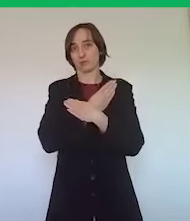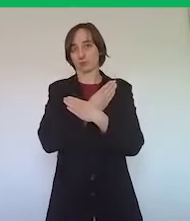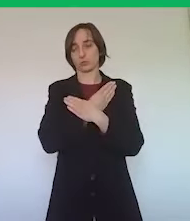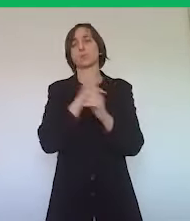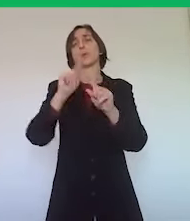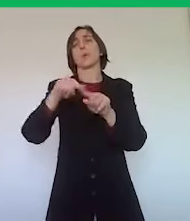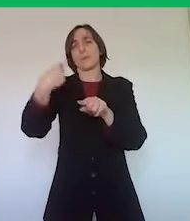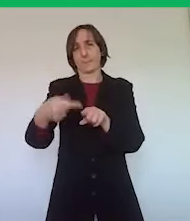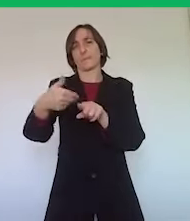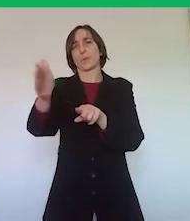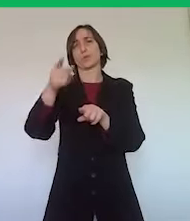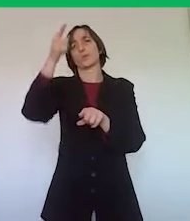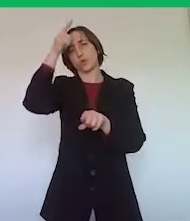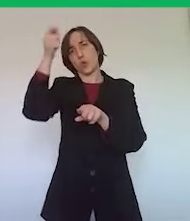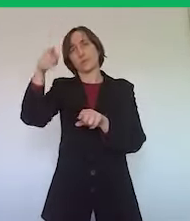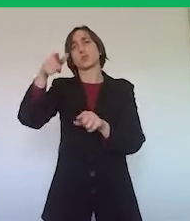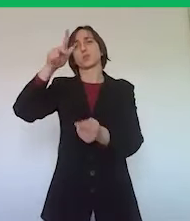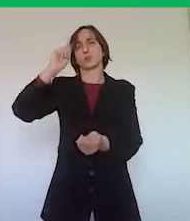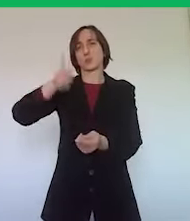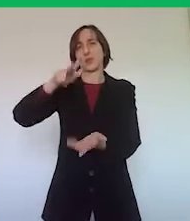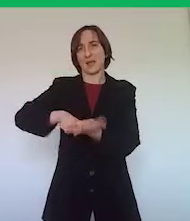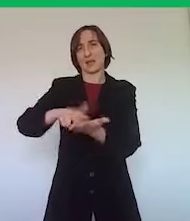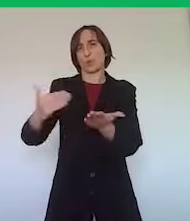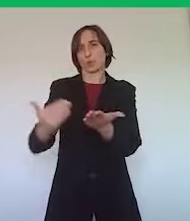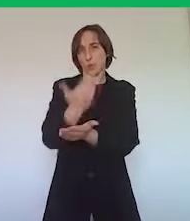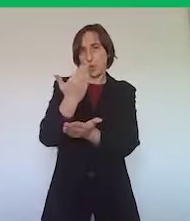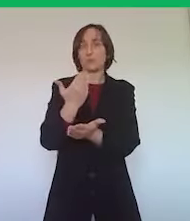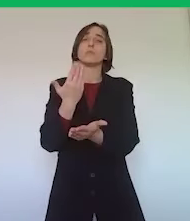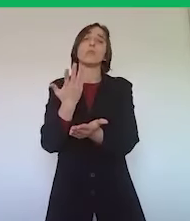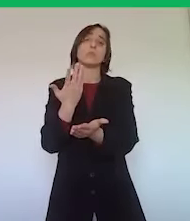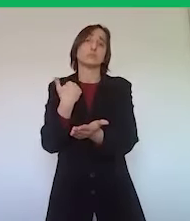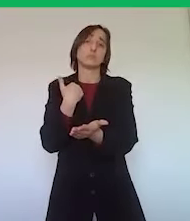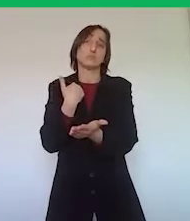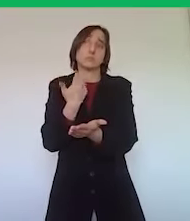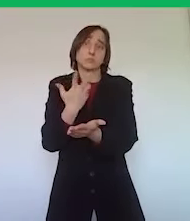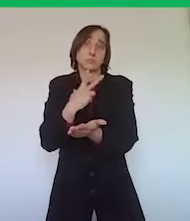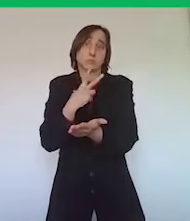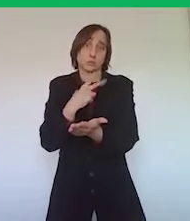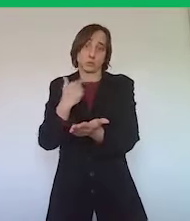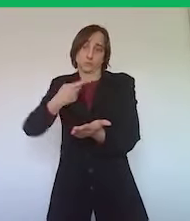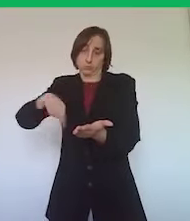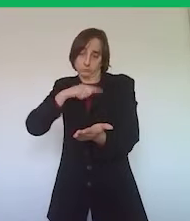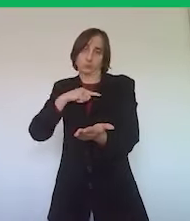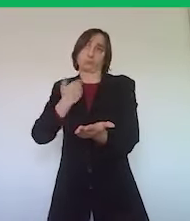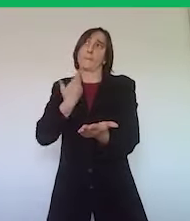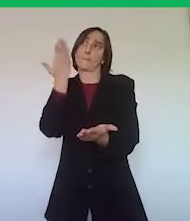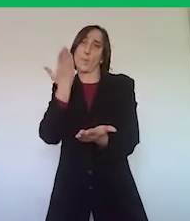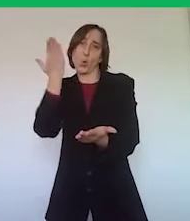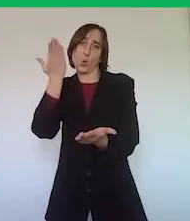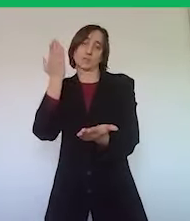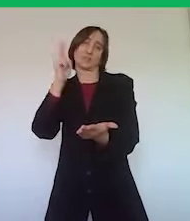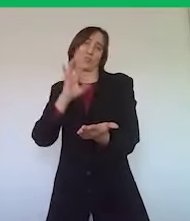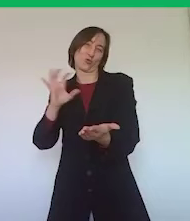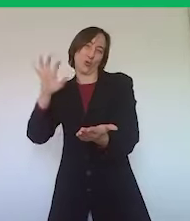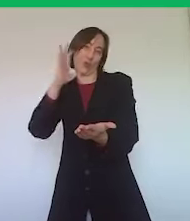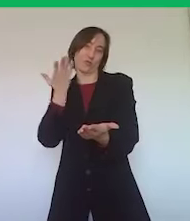maggio, quando il governo dovrà emanare un nuovo decreto che ci auguriamo anche sulla base delle proposte della nostra regione possa